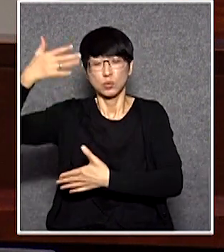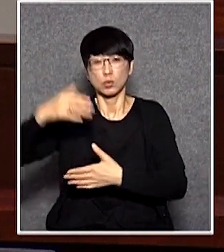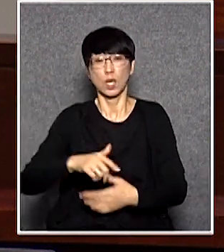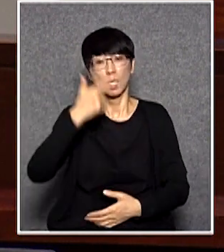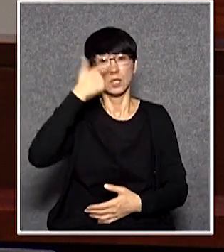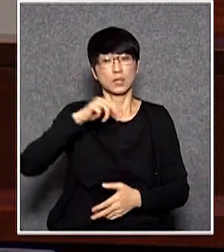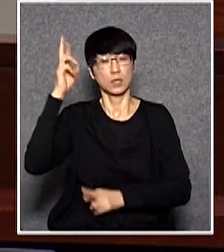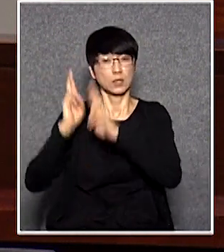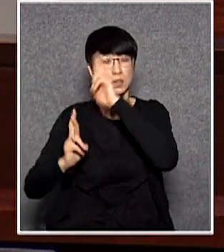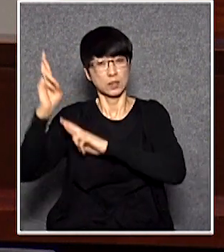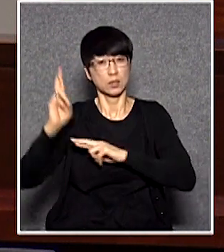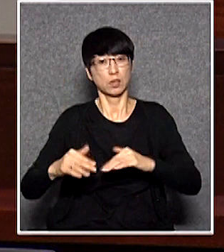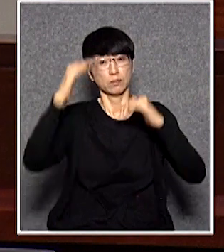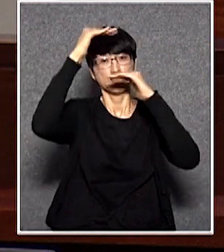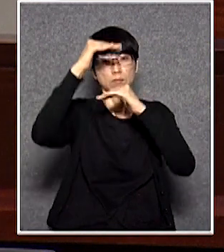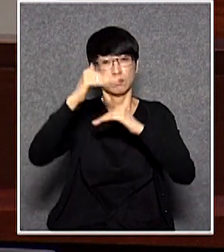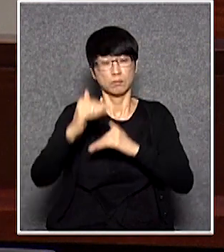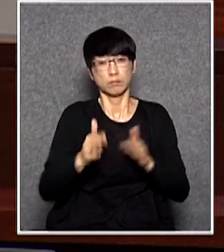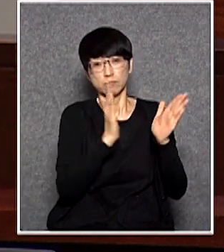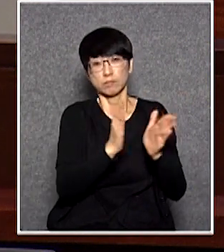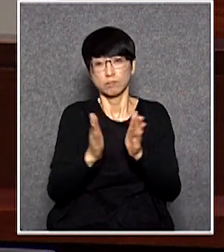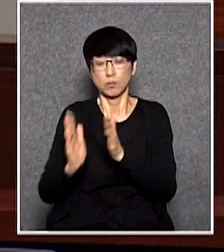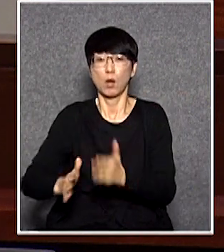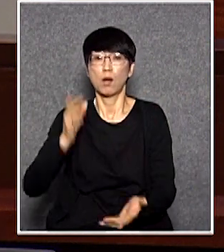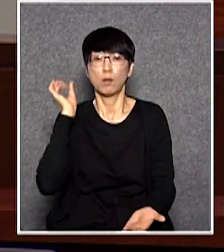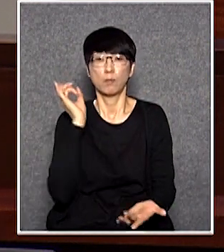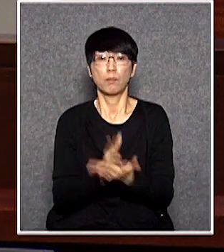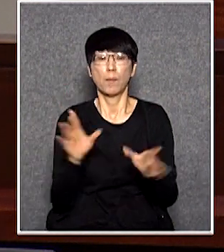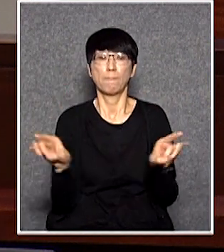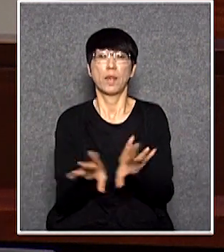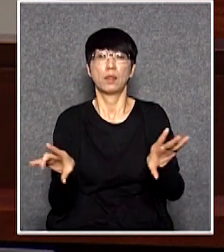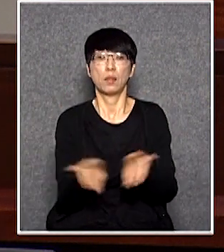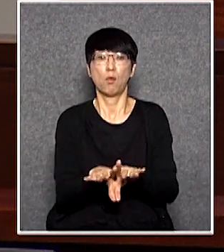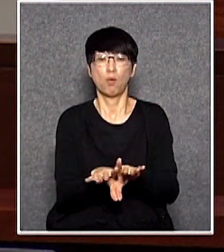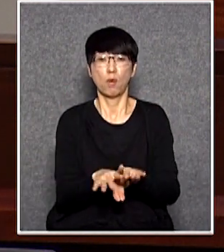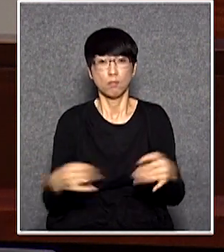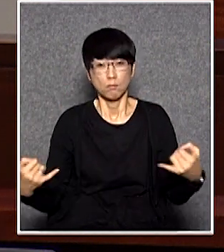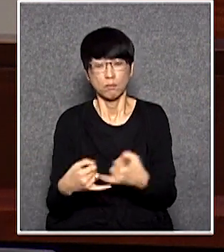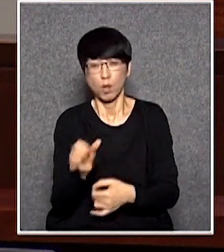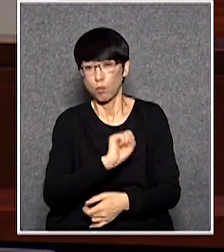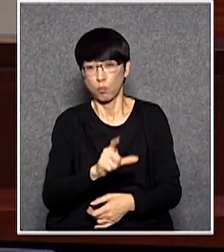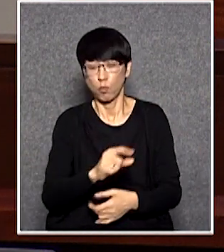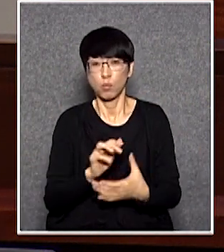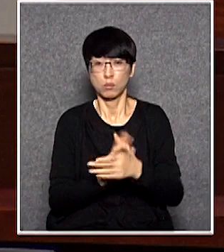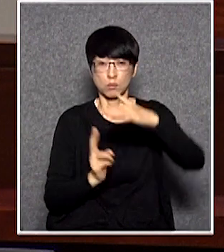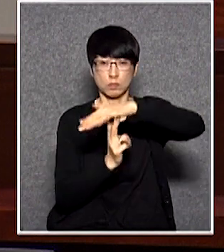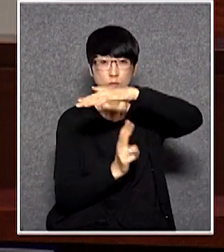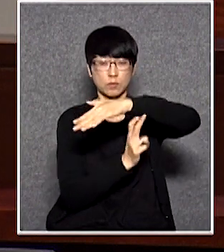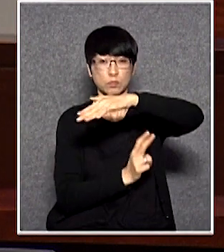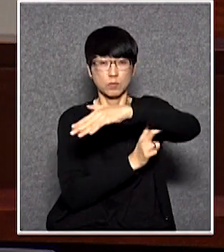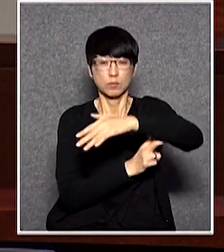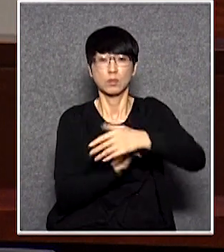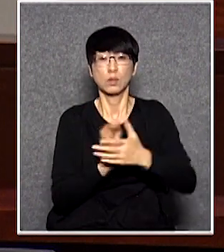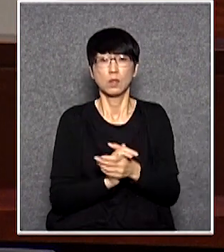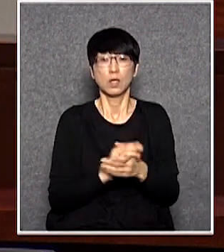的秩序是截然不同應該就是河水不犯井水大排檔路邊是糧茶檔報紙